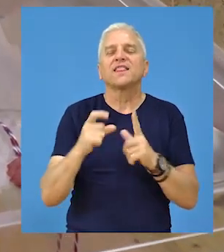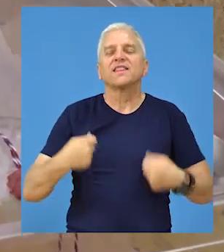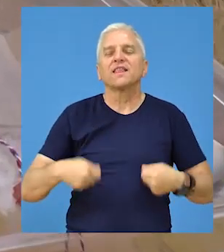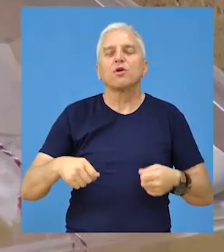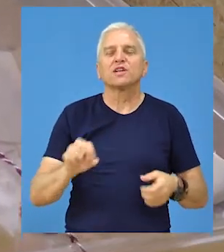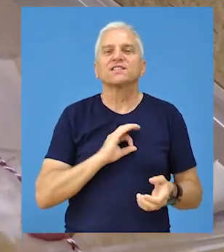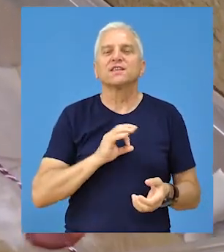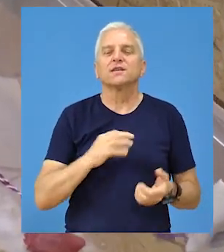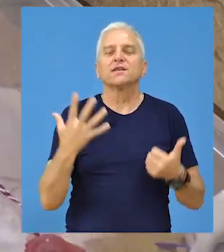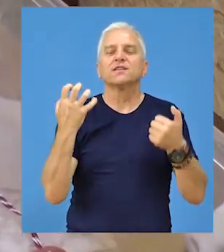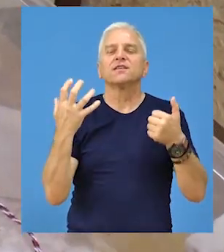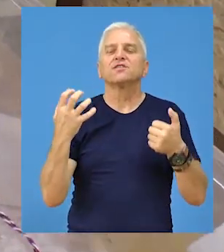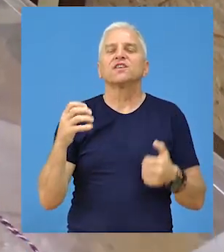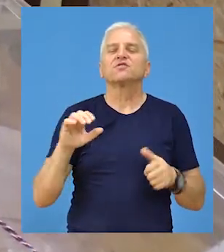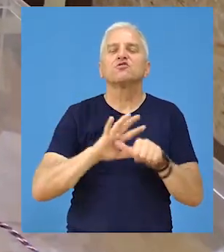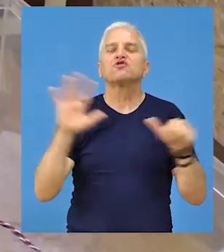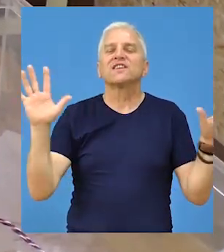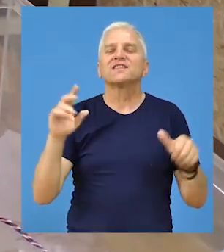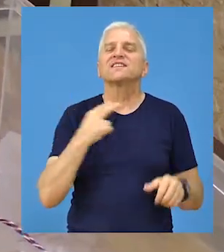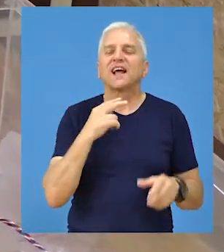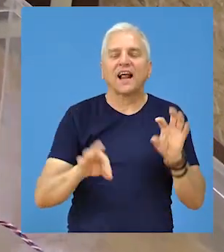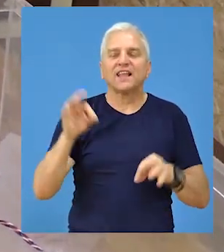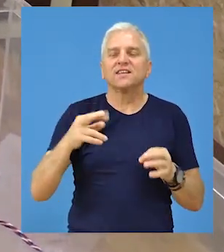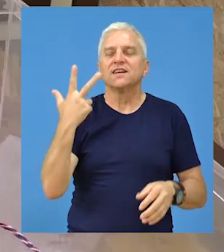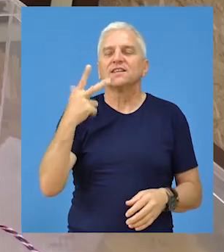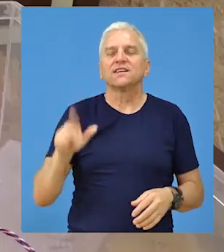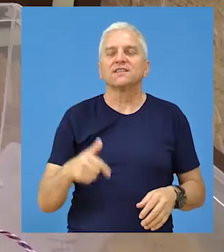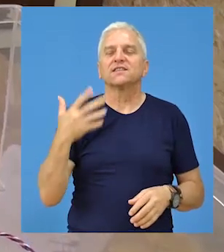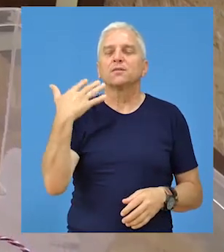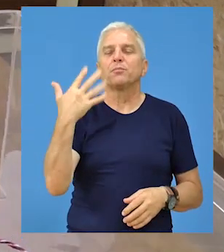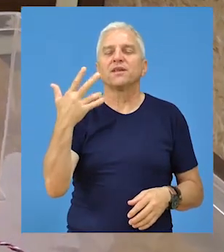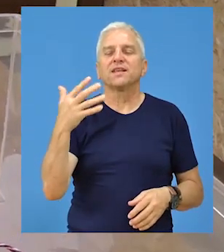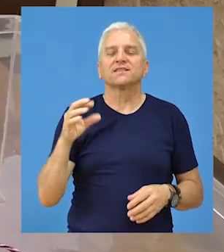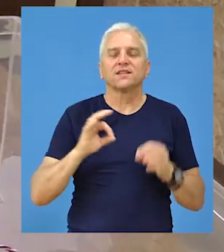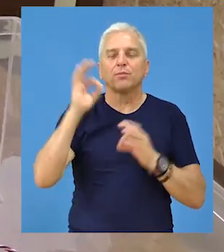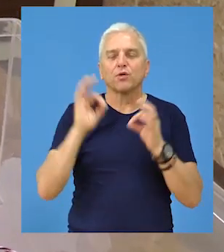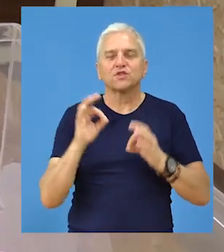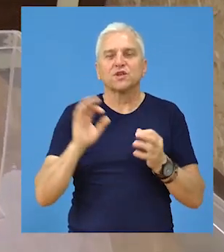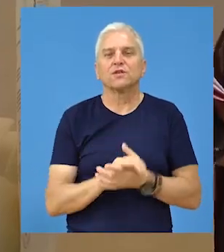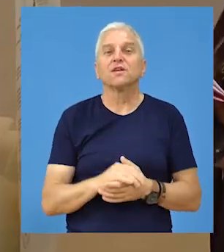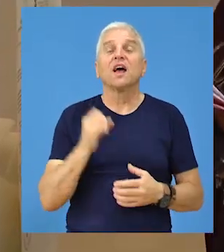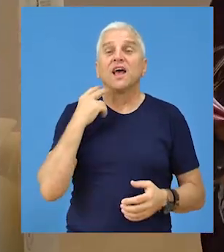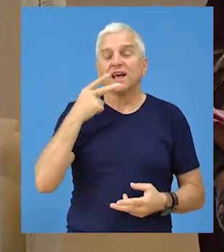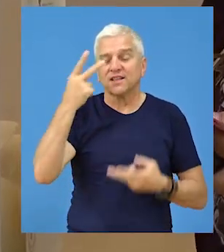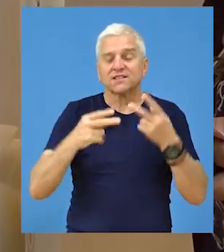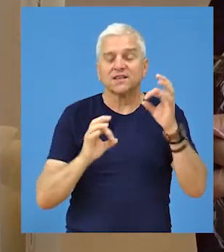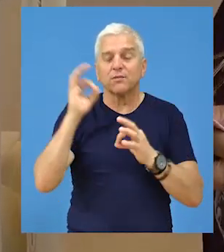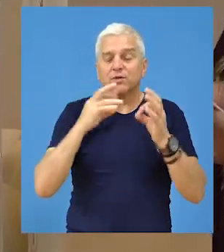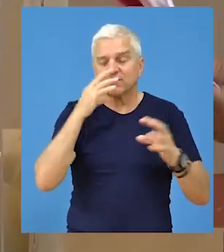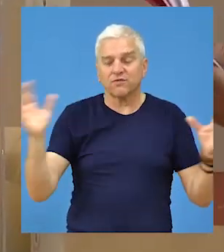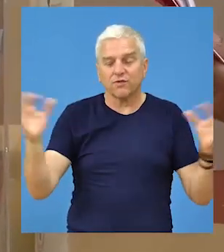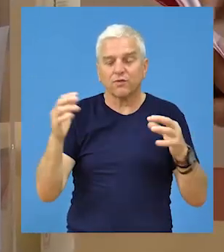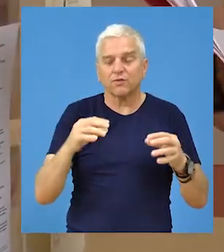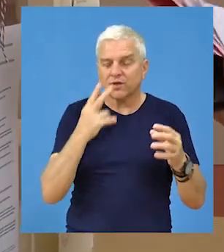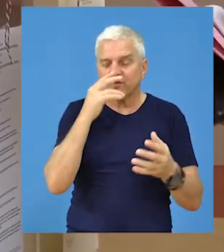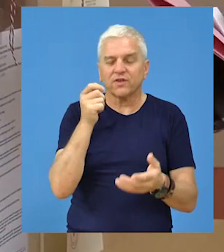demokratski Bečeji 616 glasova, odnosno 3,50 procenata. Kada se proceniti i